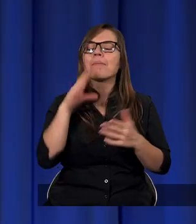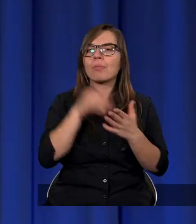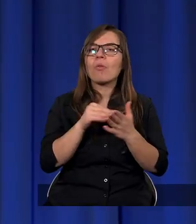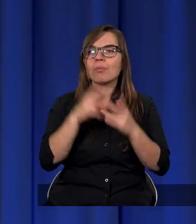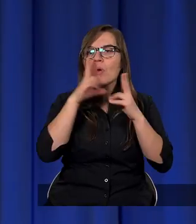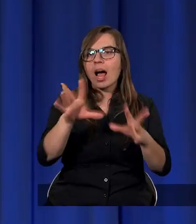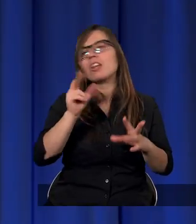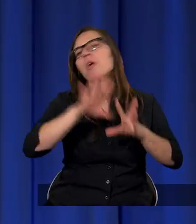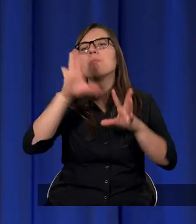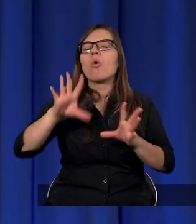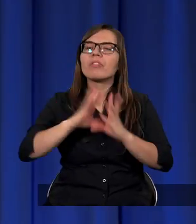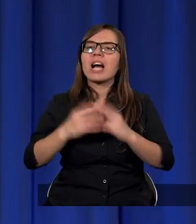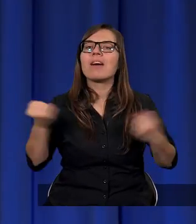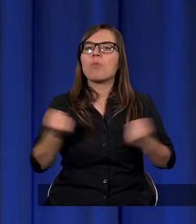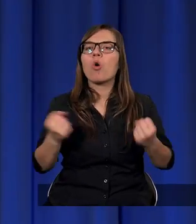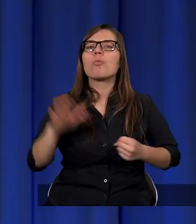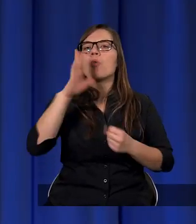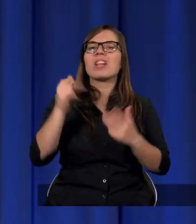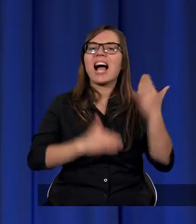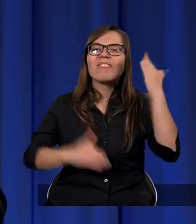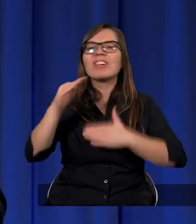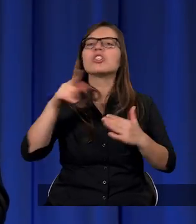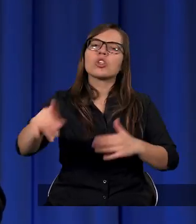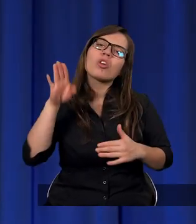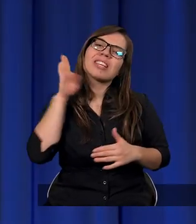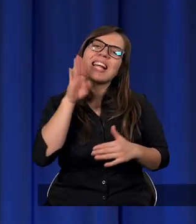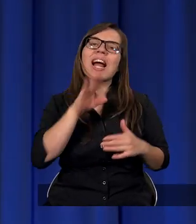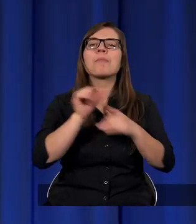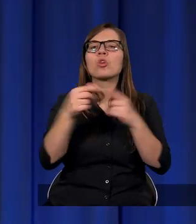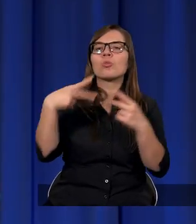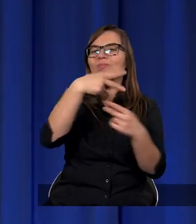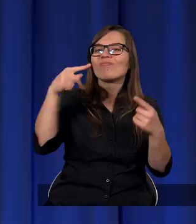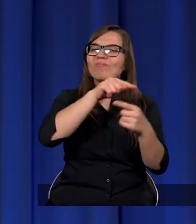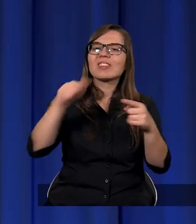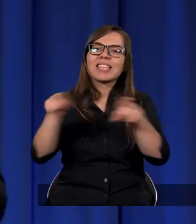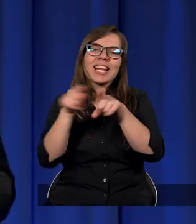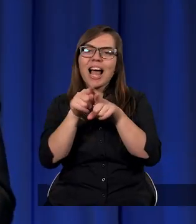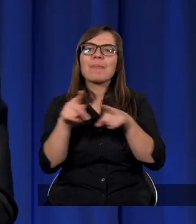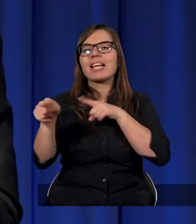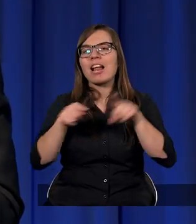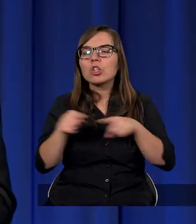Bóg Wszechmogący, Bóg Najwyższy to jest to samo. To są synonimy, które odnoszą się do Boga.